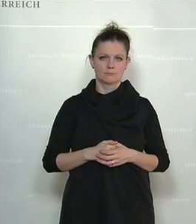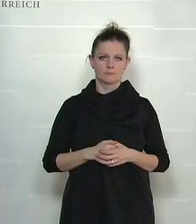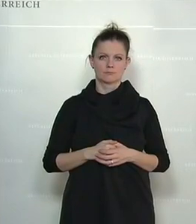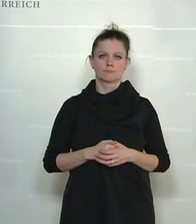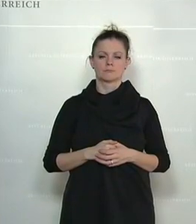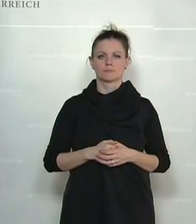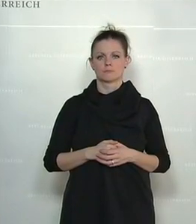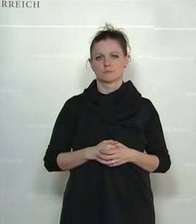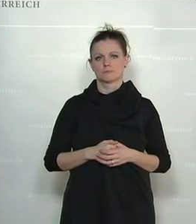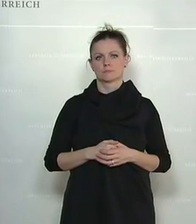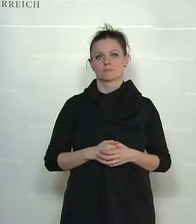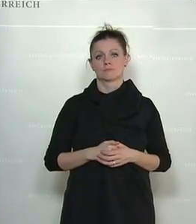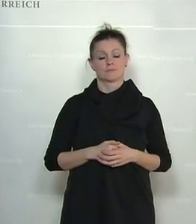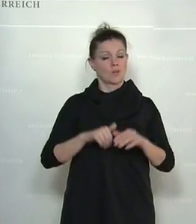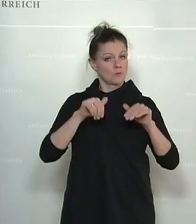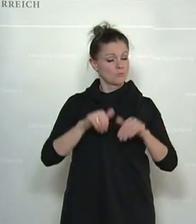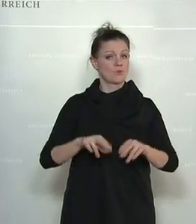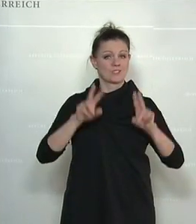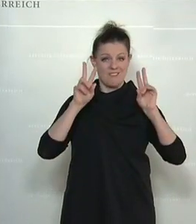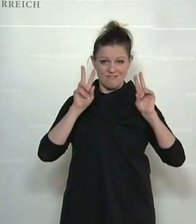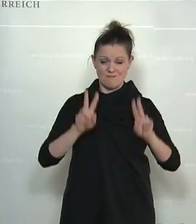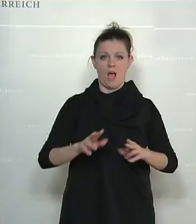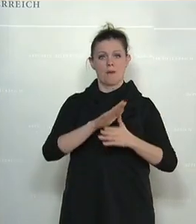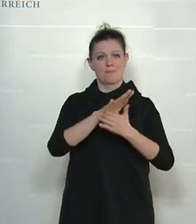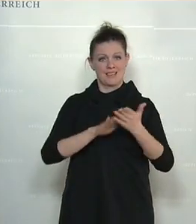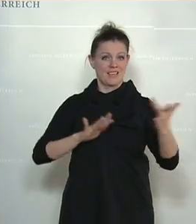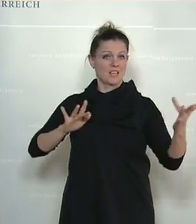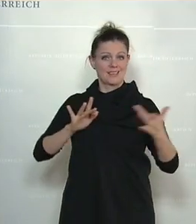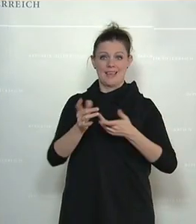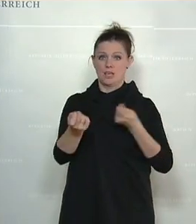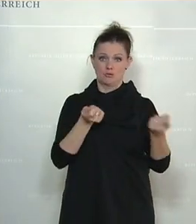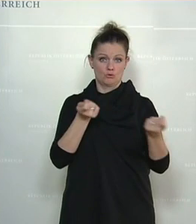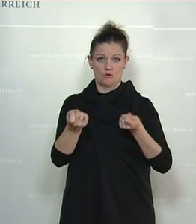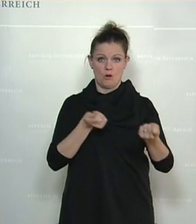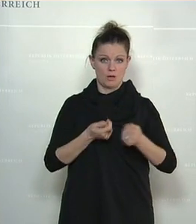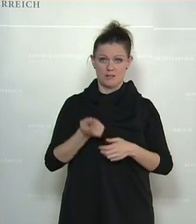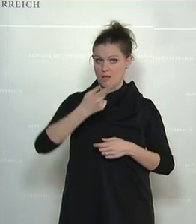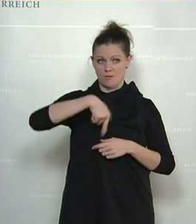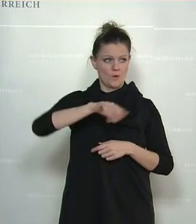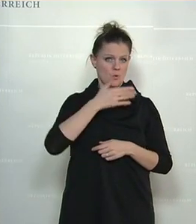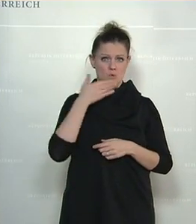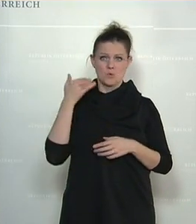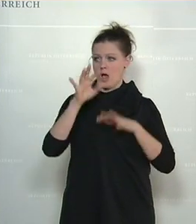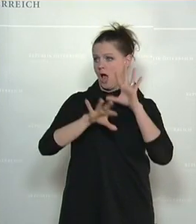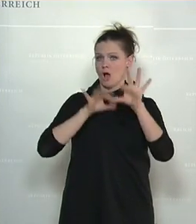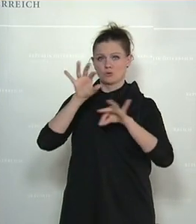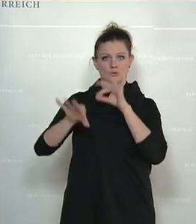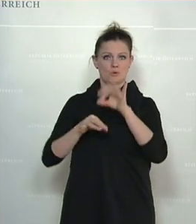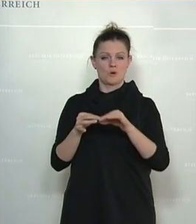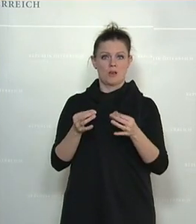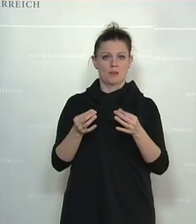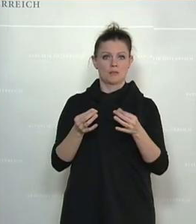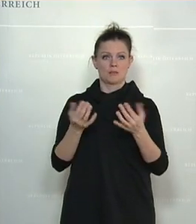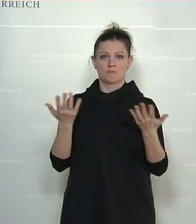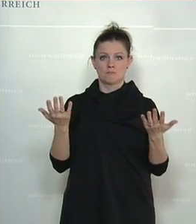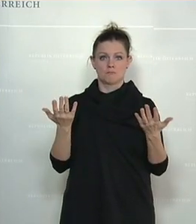Sie müssen wirklich beginnen, hier entgegenzusteuern. Niemand von uns hat es sich aussuchen können, ob er oder sie,